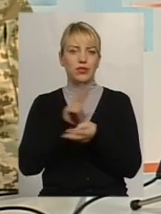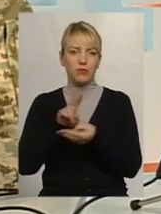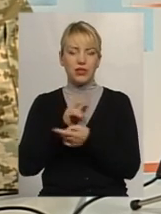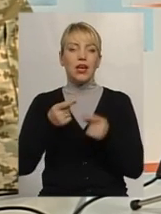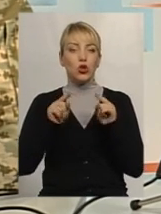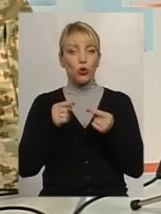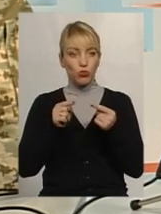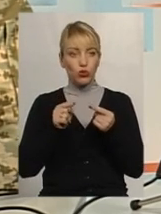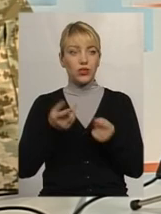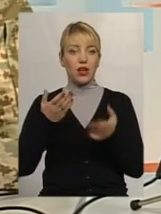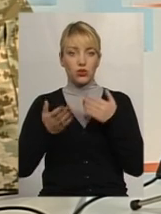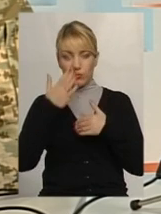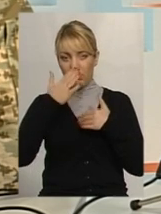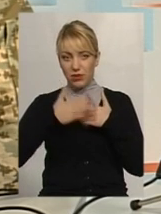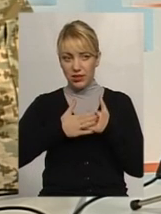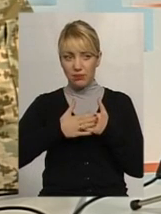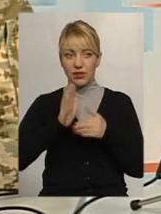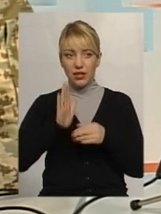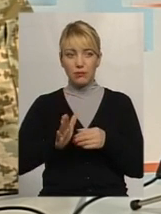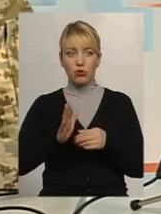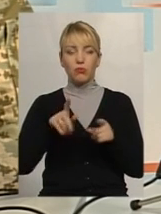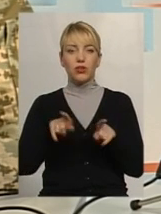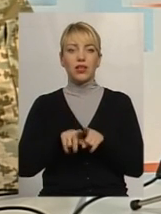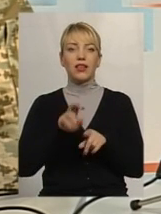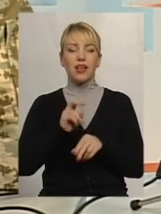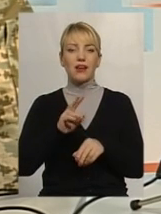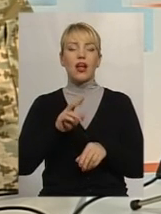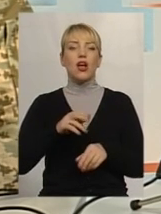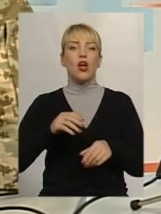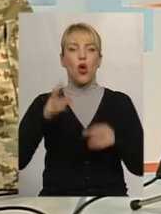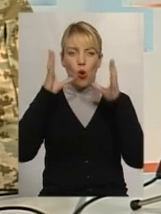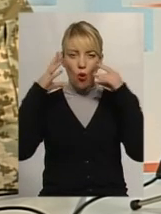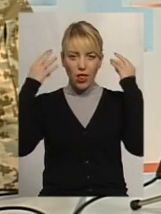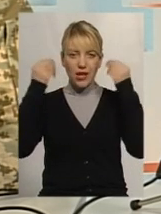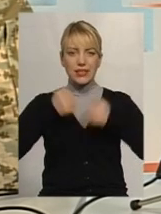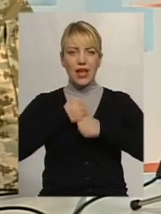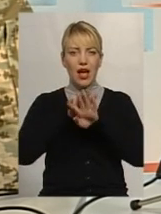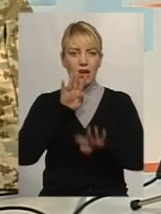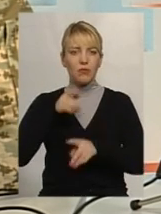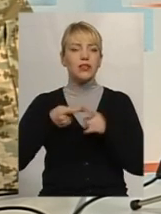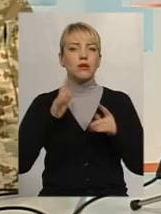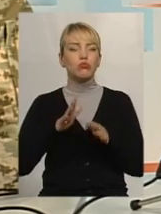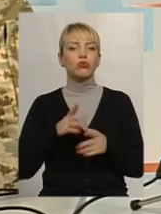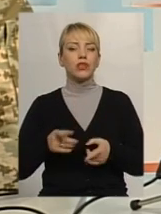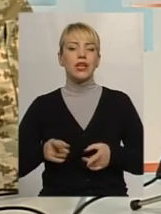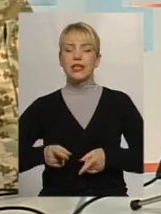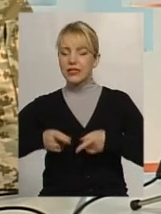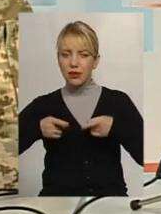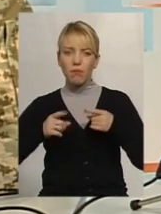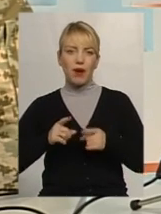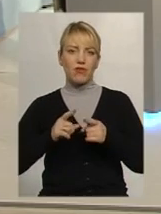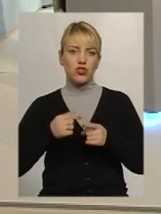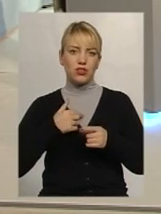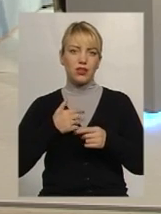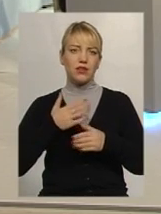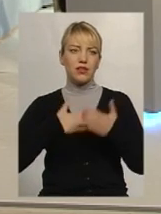наблизимося і станемо такими, як голландська армія, це буде справжня революція для наших збройних сил.